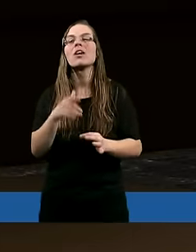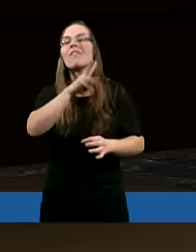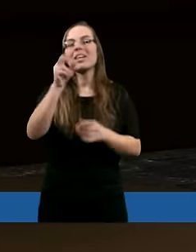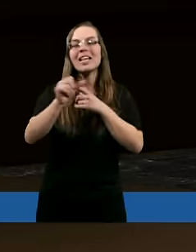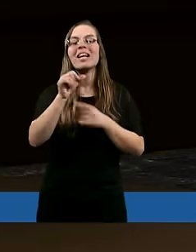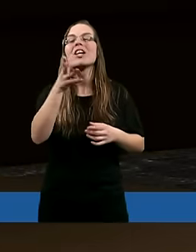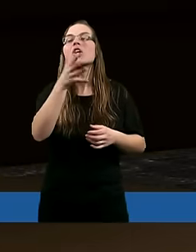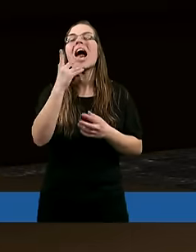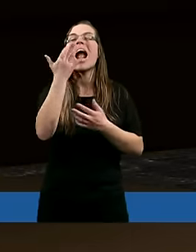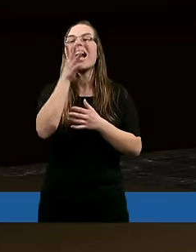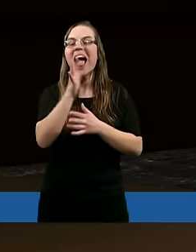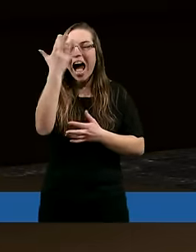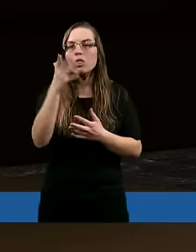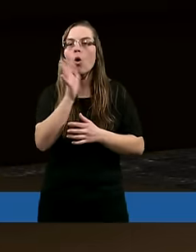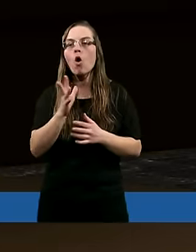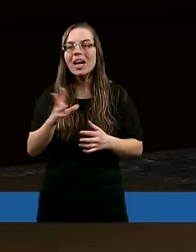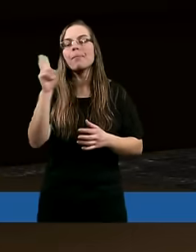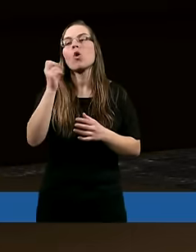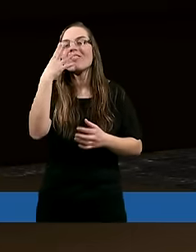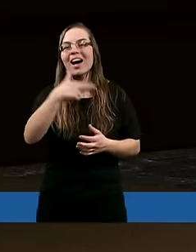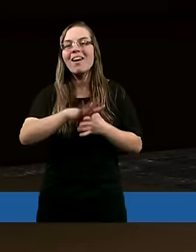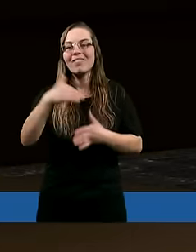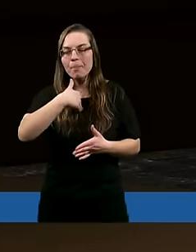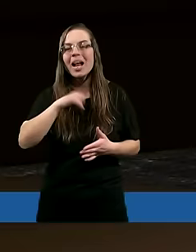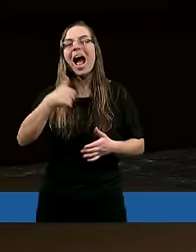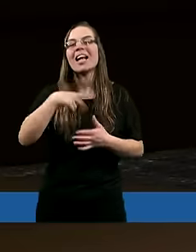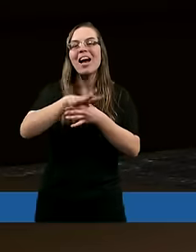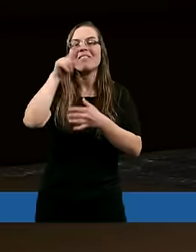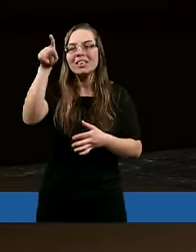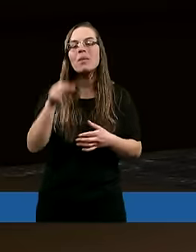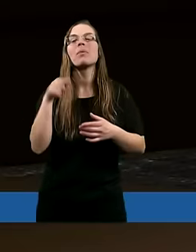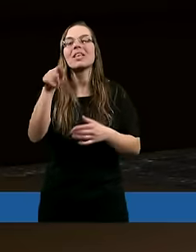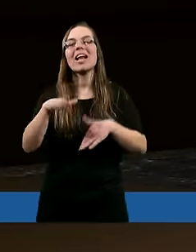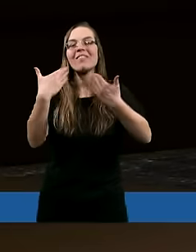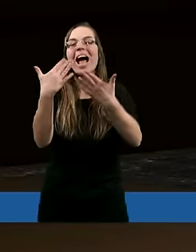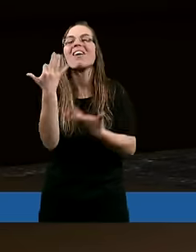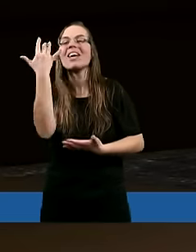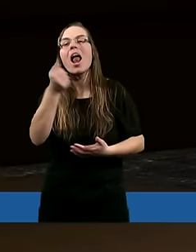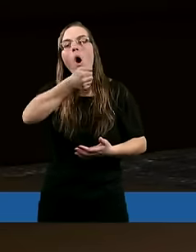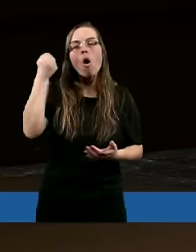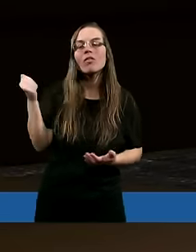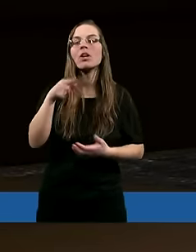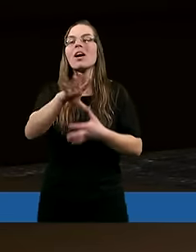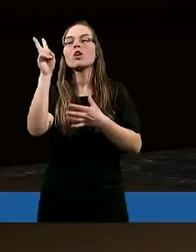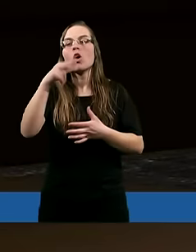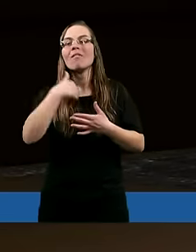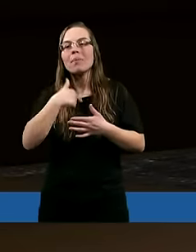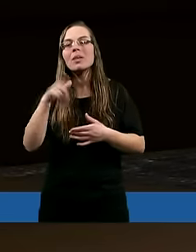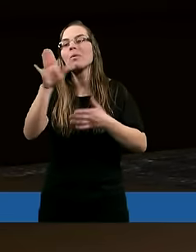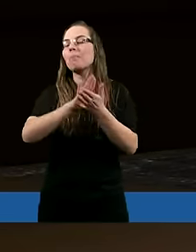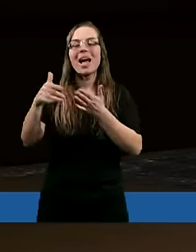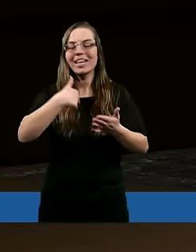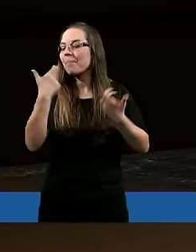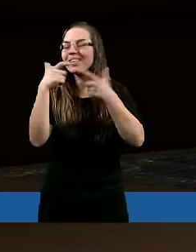jesteście latoroślami. Kto trwa we mnie, a ja w nim, ten wydaje wiele owocu. Bo beze mnie nic